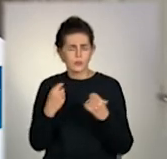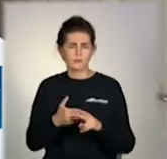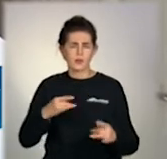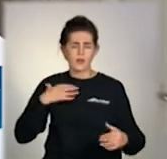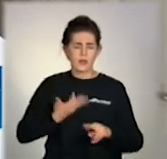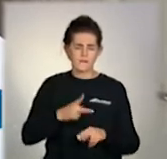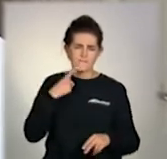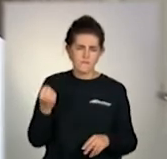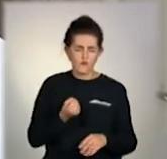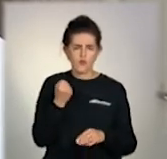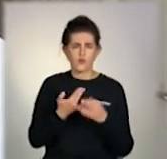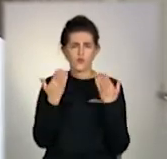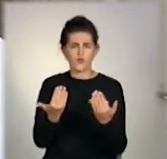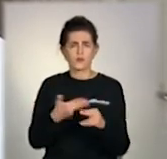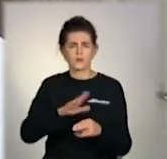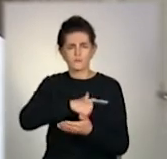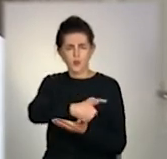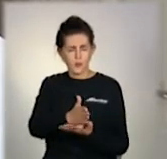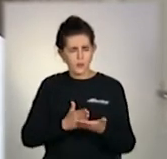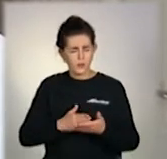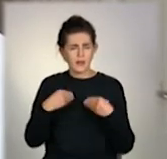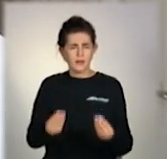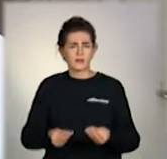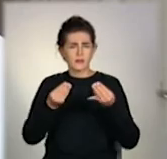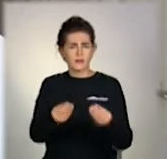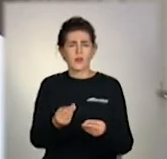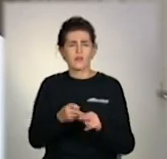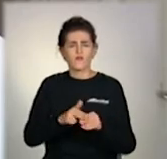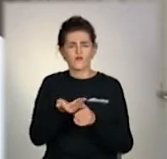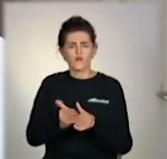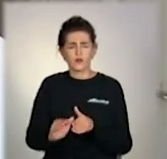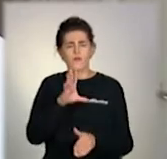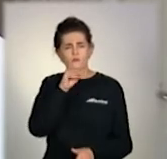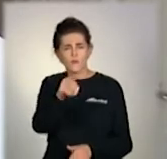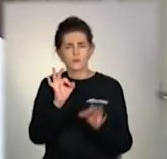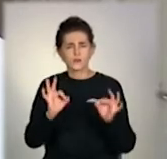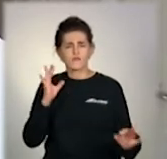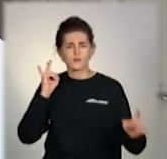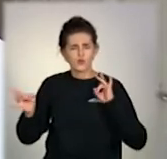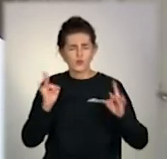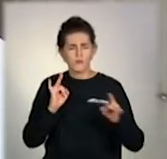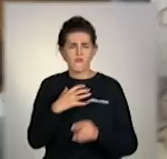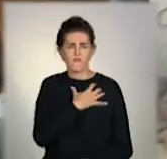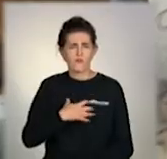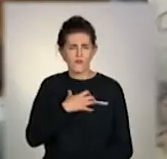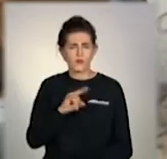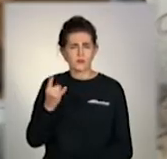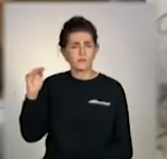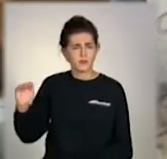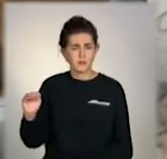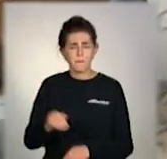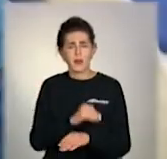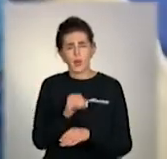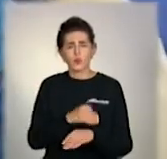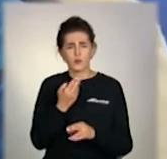шумоподавленням ці цифрові апарати підназначені для відділення речі в шумі, що немаловажно для дитинка. Благодійна